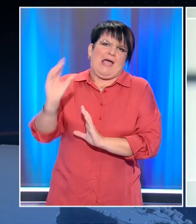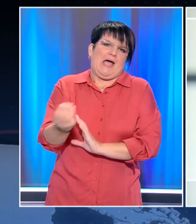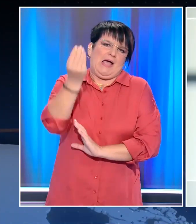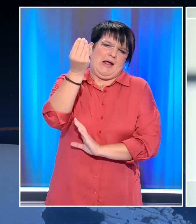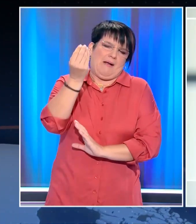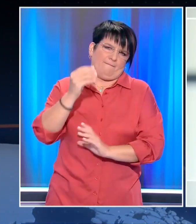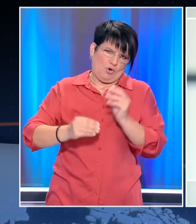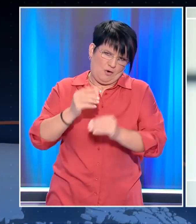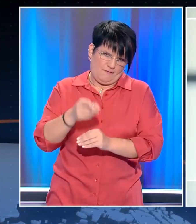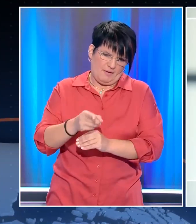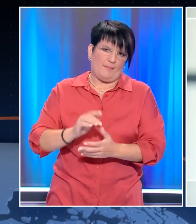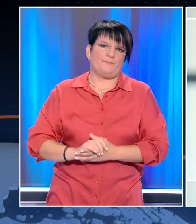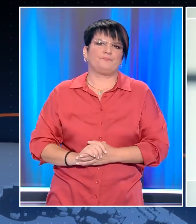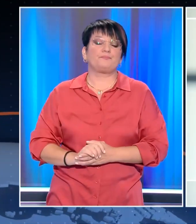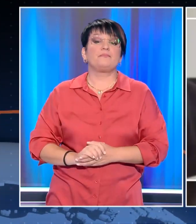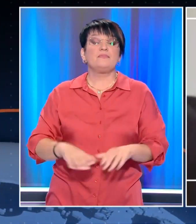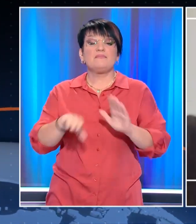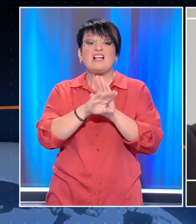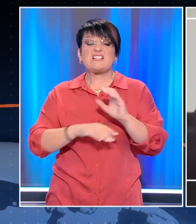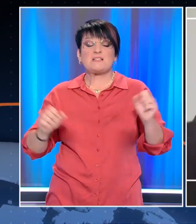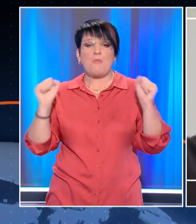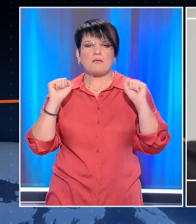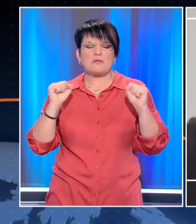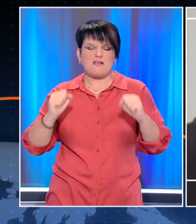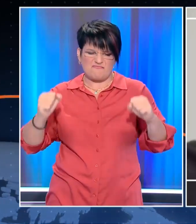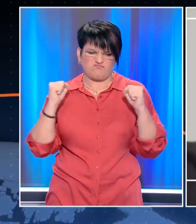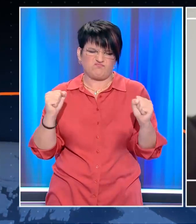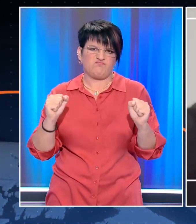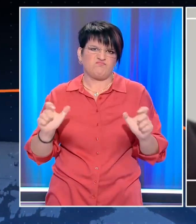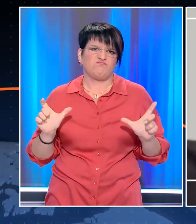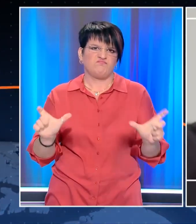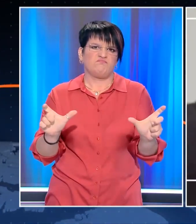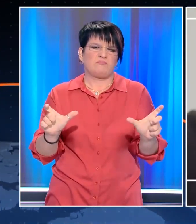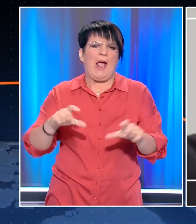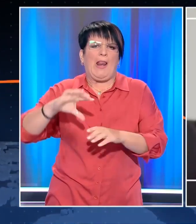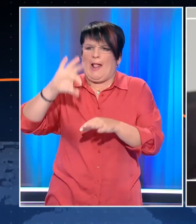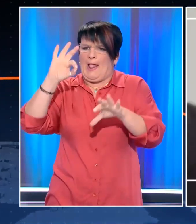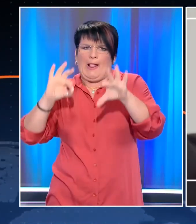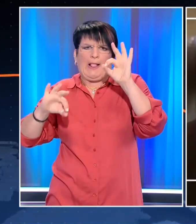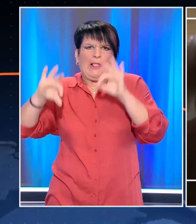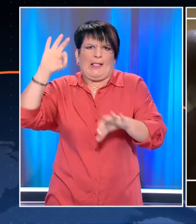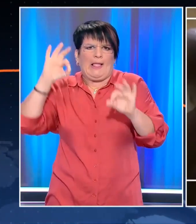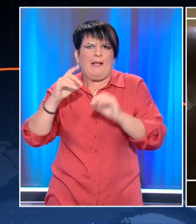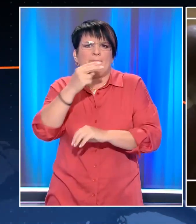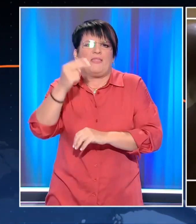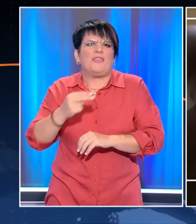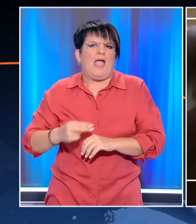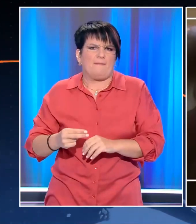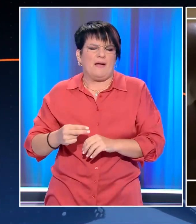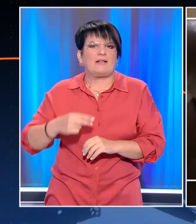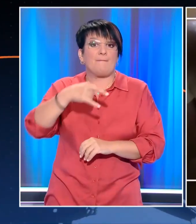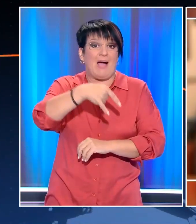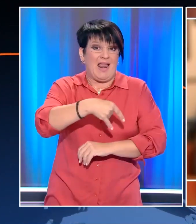σύστημα Ελευθερία είναι θωρακισμένο. Οι όποιες περιπτάσεις υπάρχουν είναι λίγες περιπτώσεις και θα σας εξηγήσω την περίπτωση του